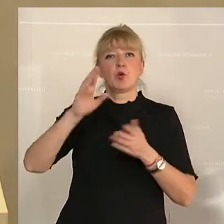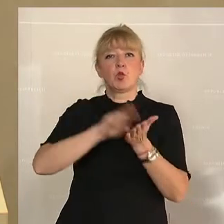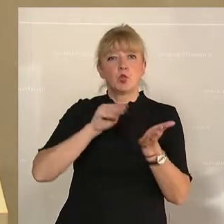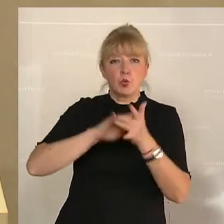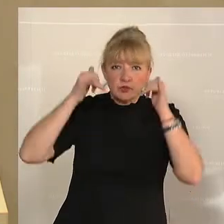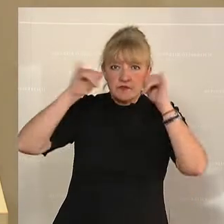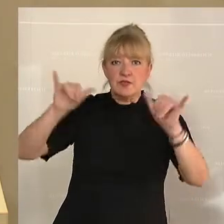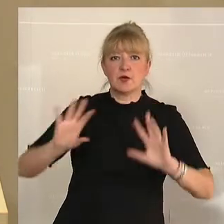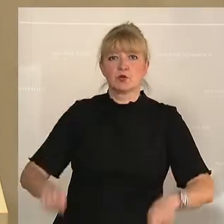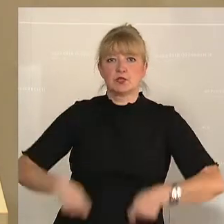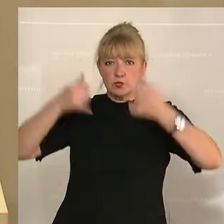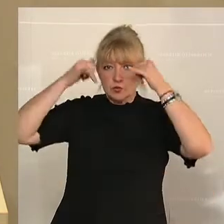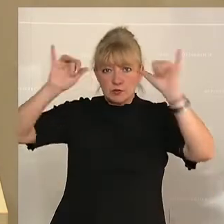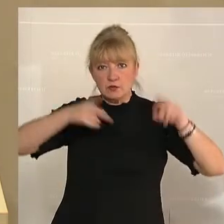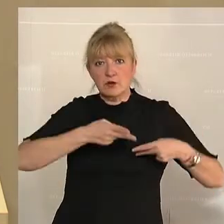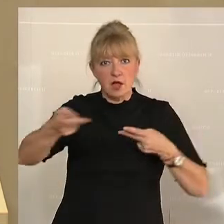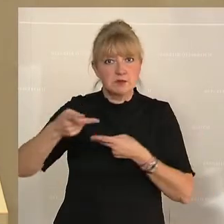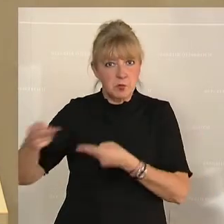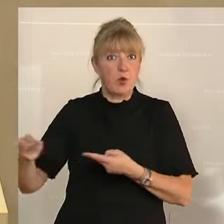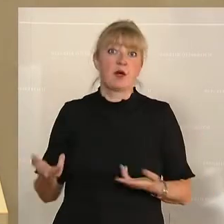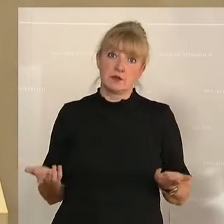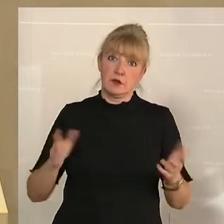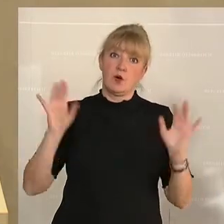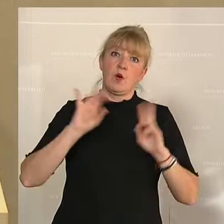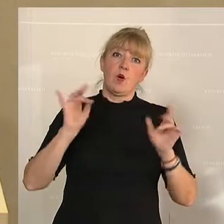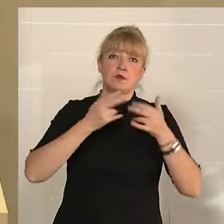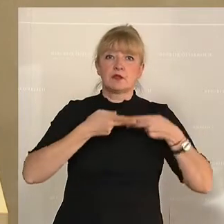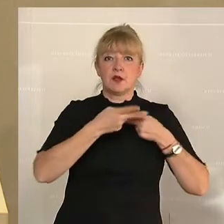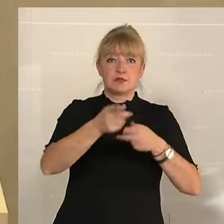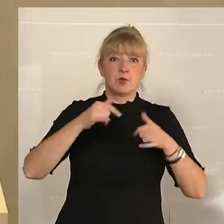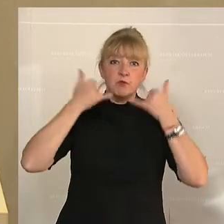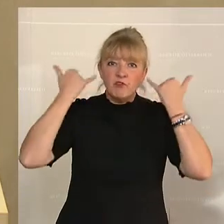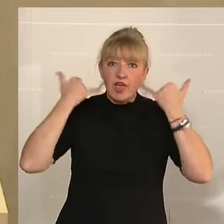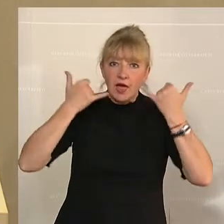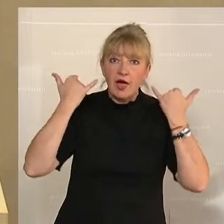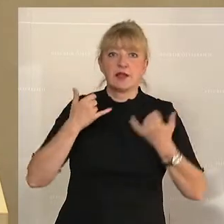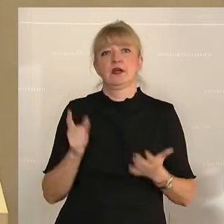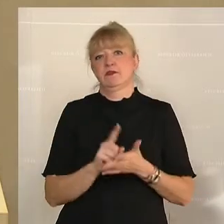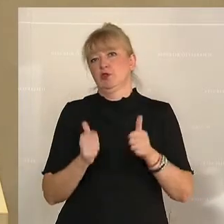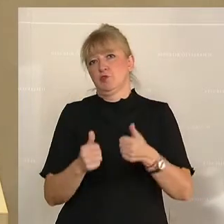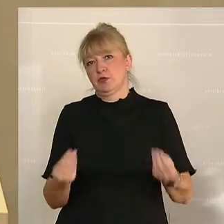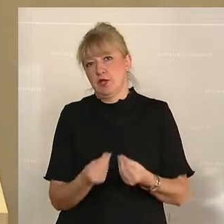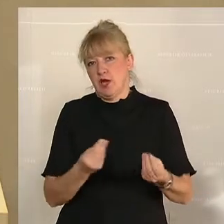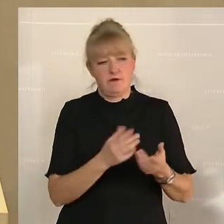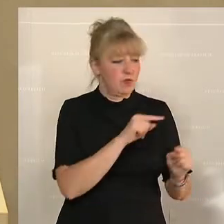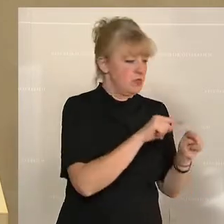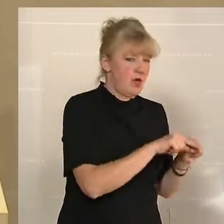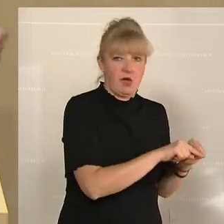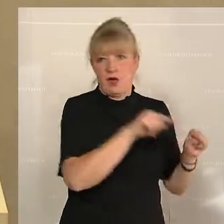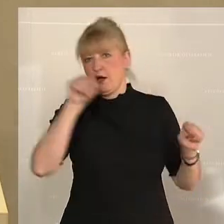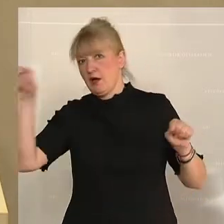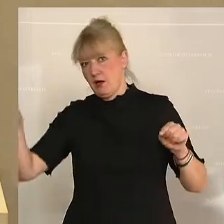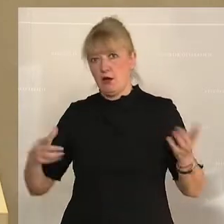Zuchtviehtransporte, Transporte von Pferde, die aus sportlichen Gründen vielleicht von A nach B transportiert werden,